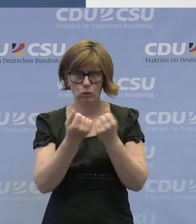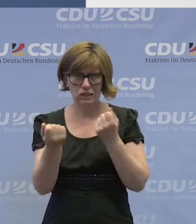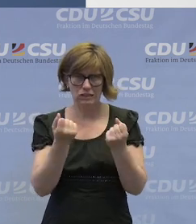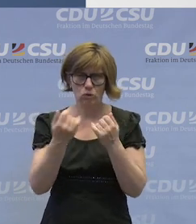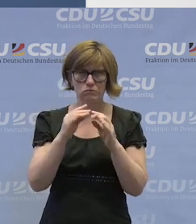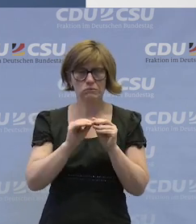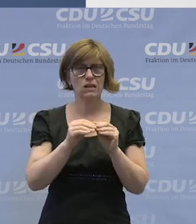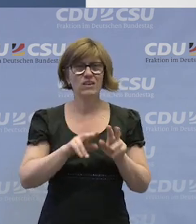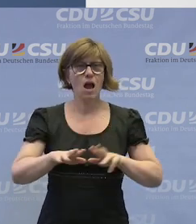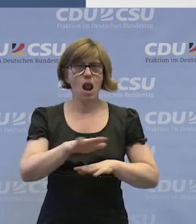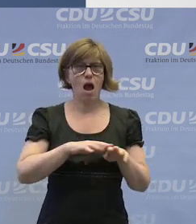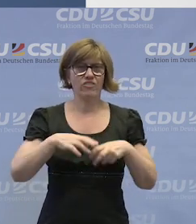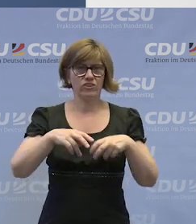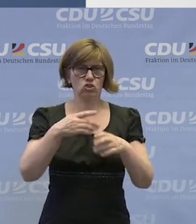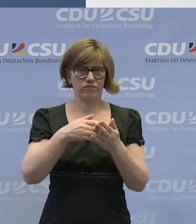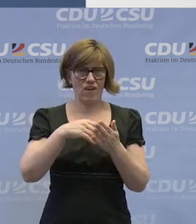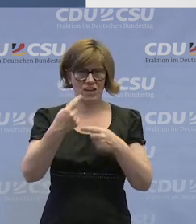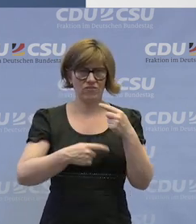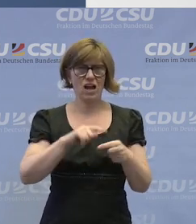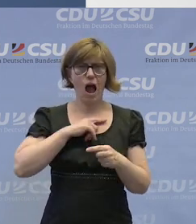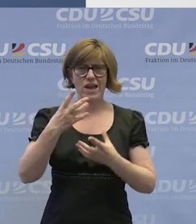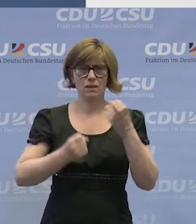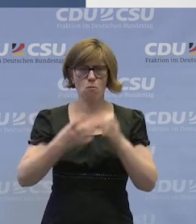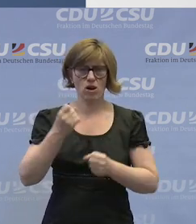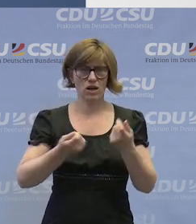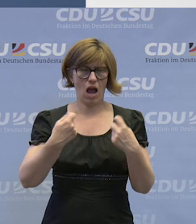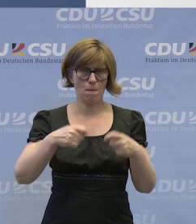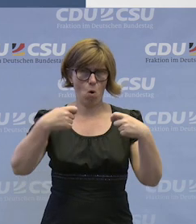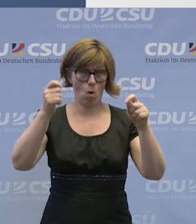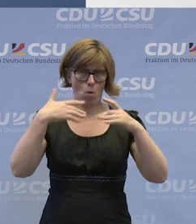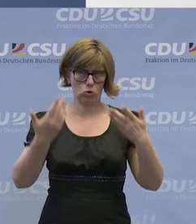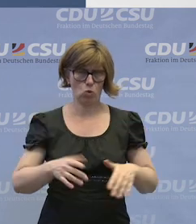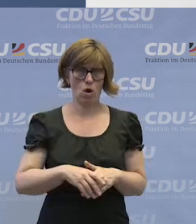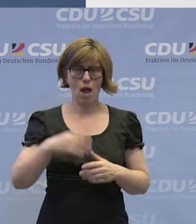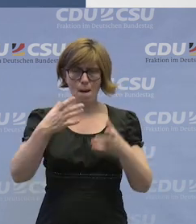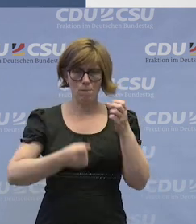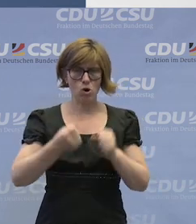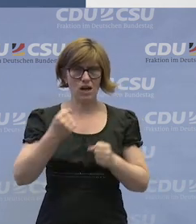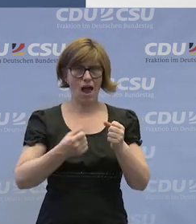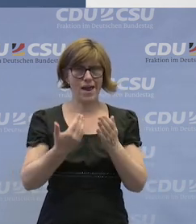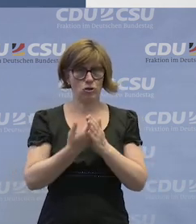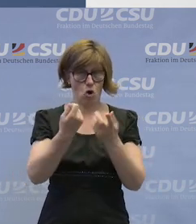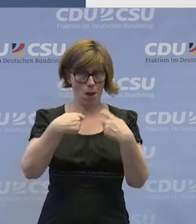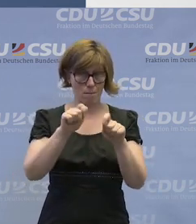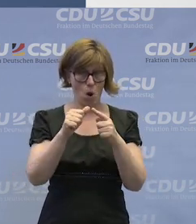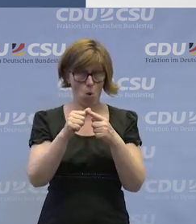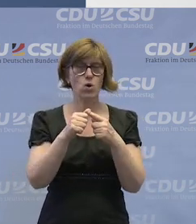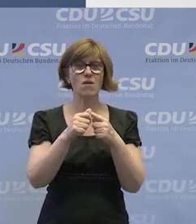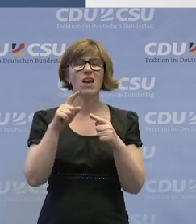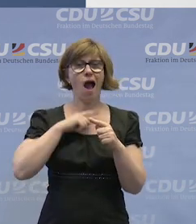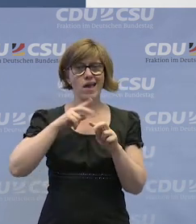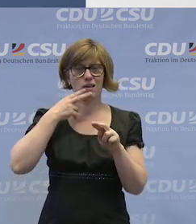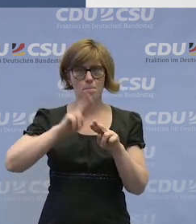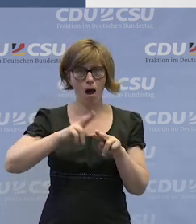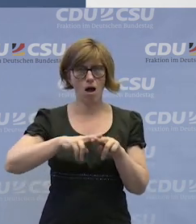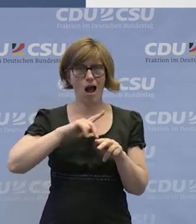unsere Landwirtschaft weiterzuentwickeln und haben eine eigene Molkerei gebaut. Und mit diesem Molkereineubau auch eine eigene Marke,